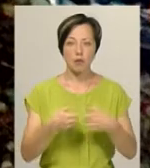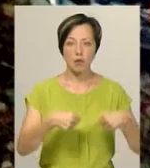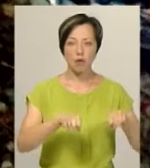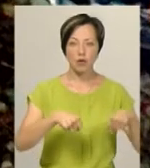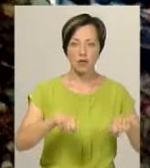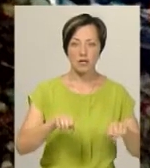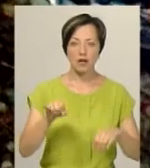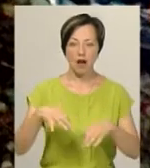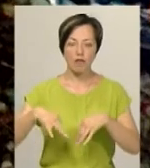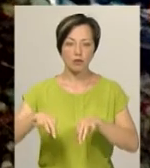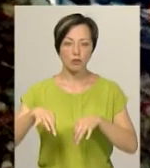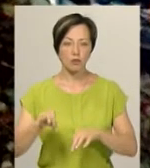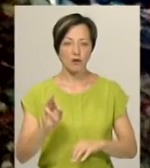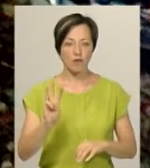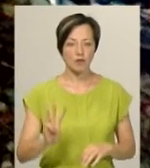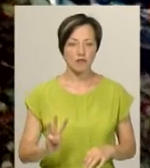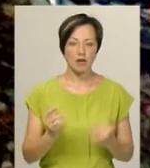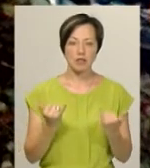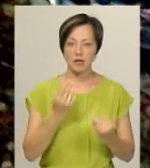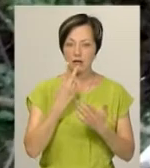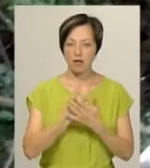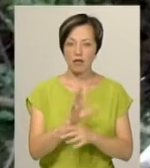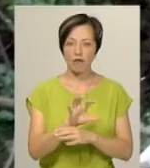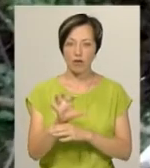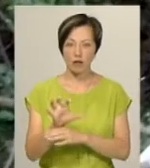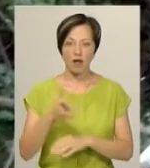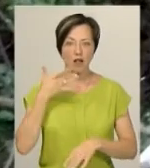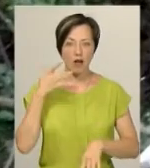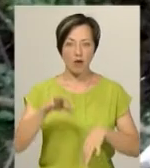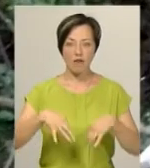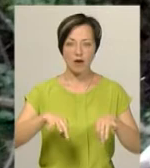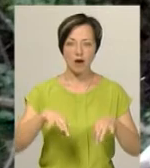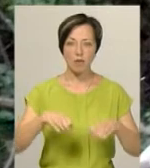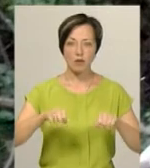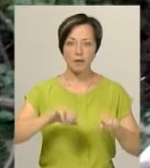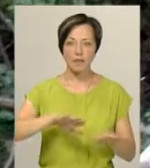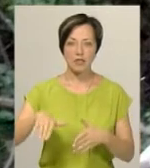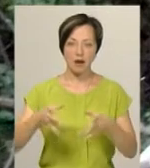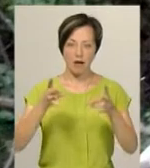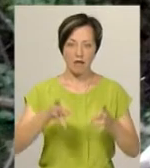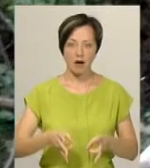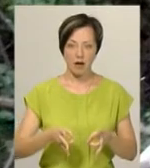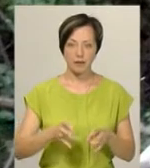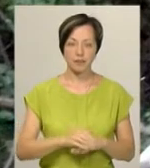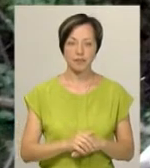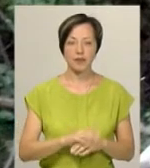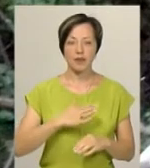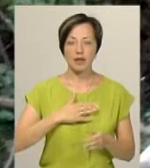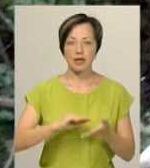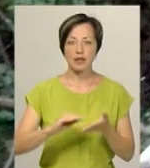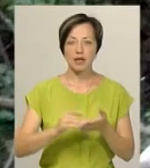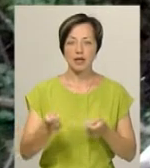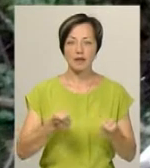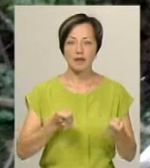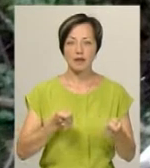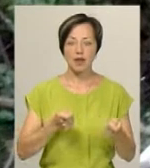мотоцикл та автомобіль «Вольцваген». Зараз ви бачите фотографії легковика та мотоцикла після аварії. Інна Глега, керівник Центру